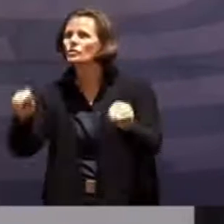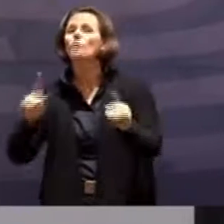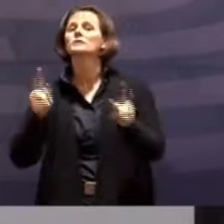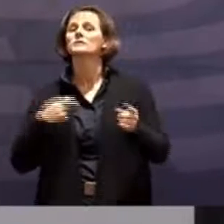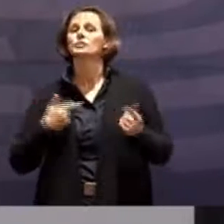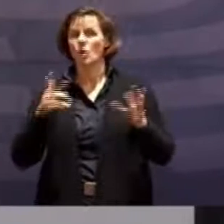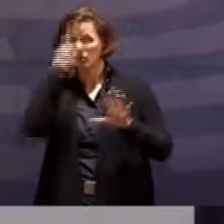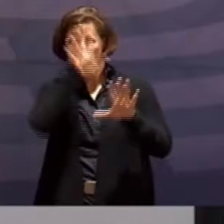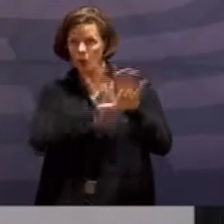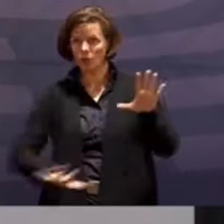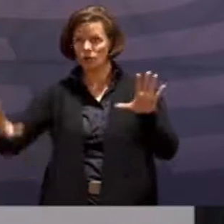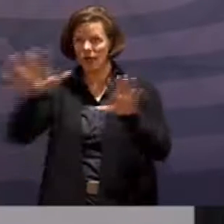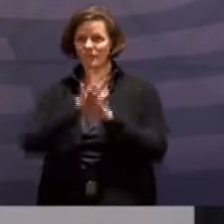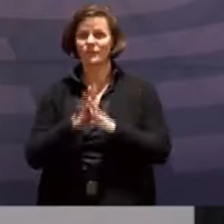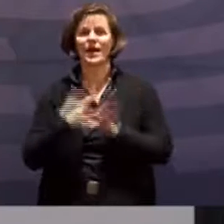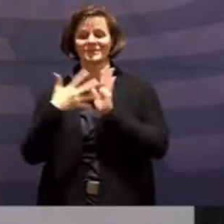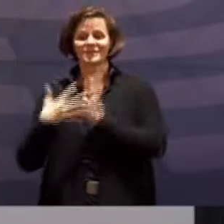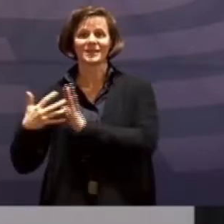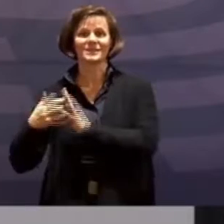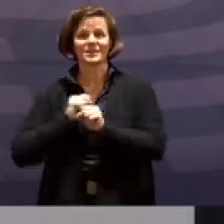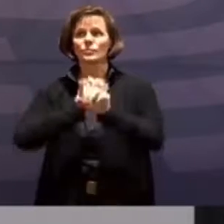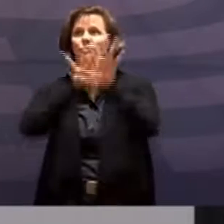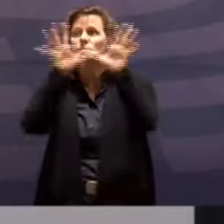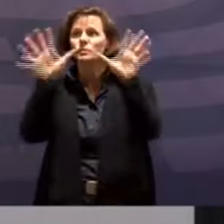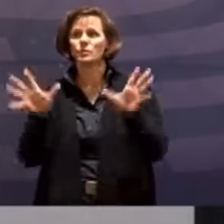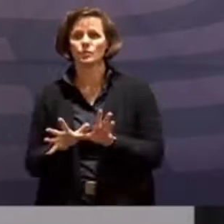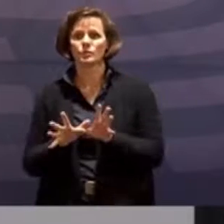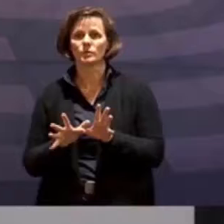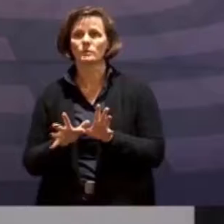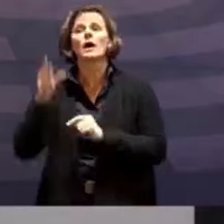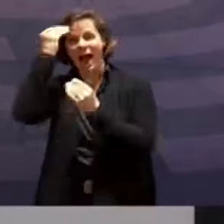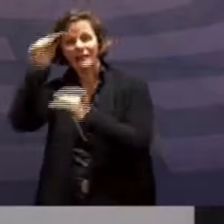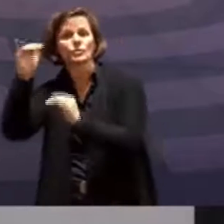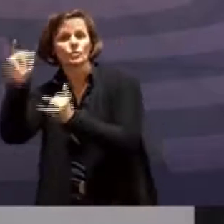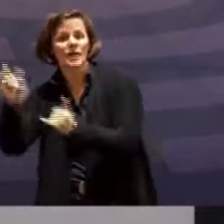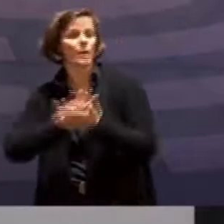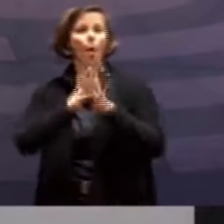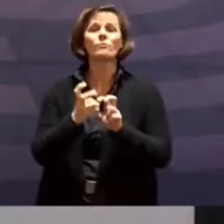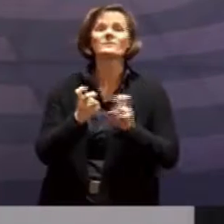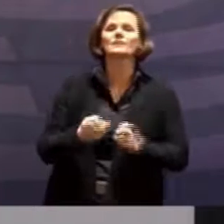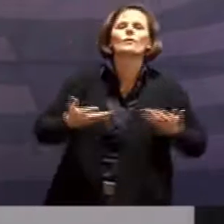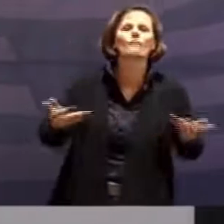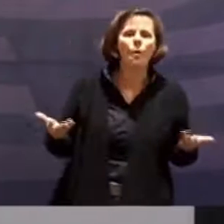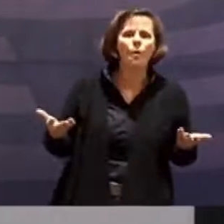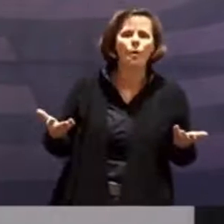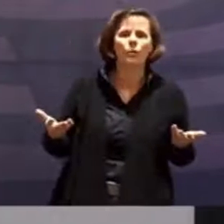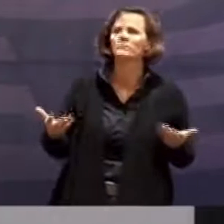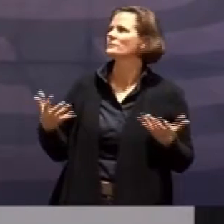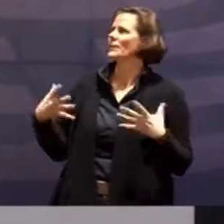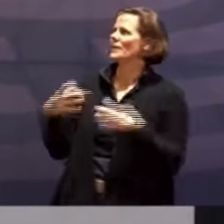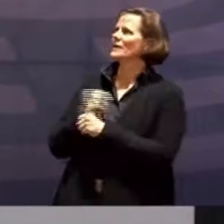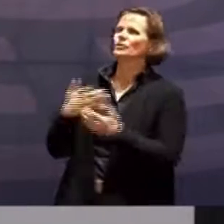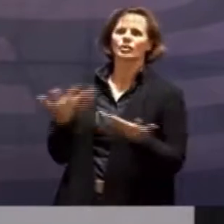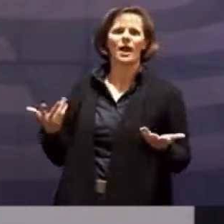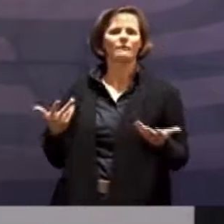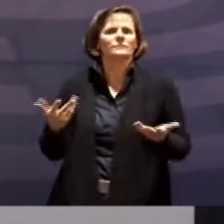nicht die erste dieser Art, wurde so, nicht umgesetzt. Und weil man es nicht geschafft hat, dieser Ankündigung auch Taten folgen zu lassen, hat man